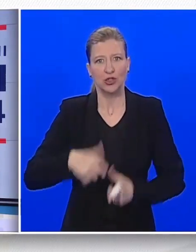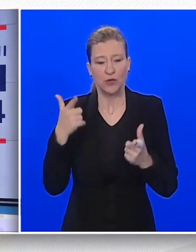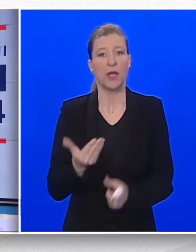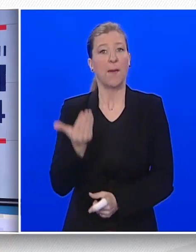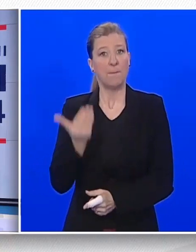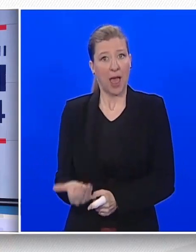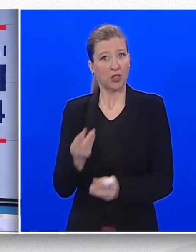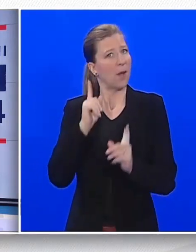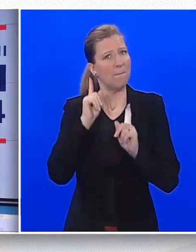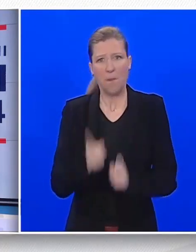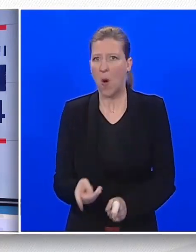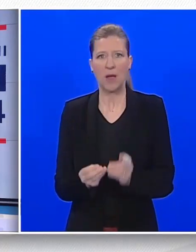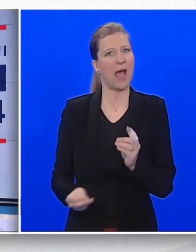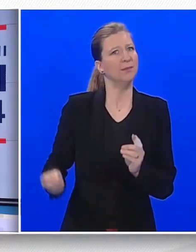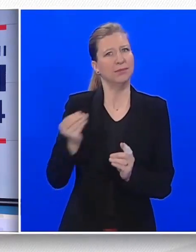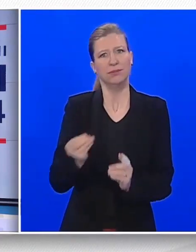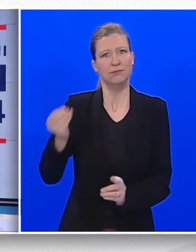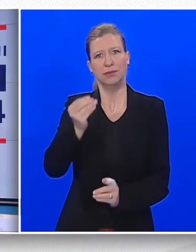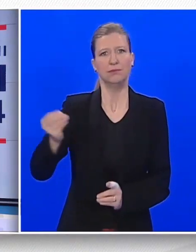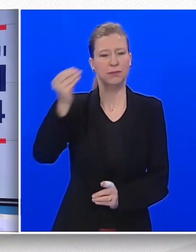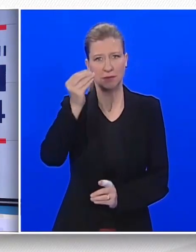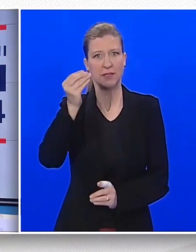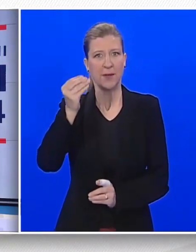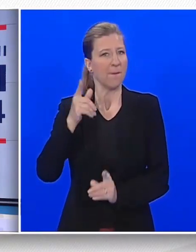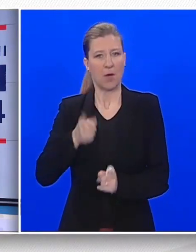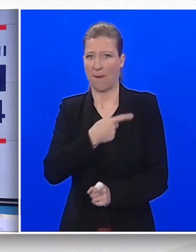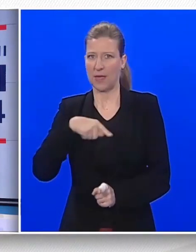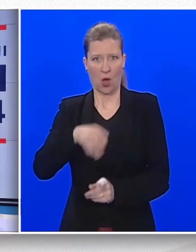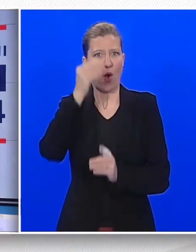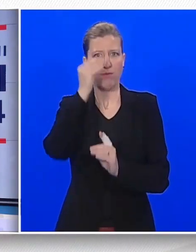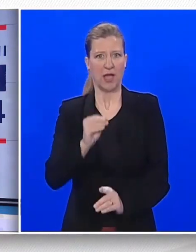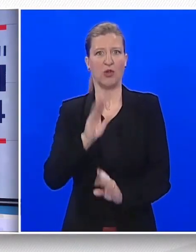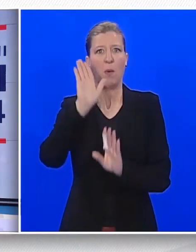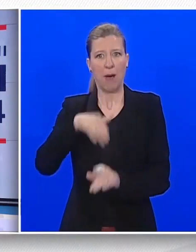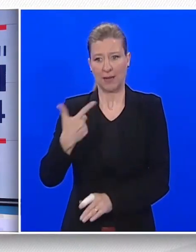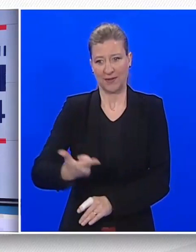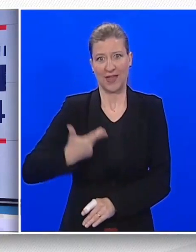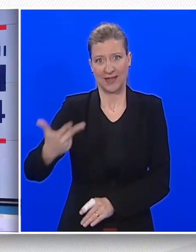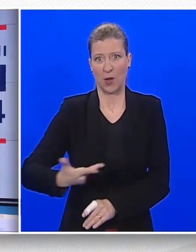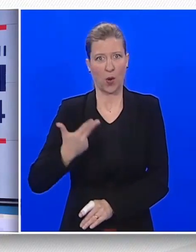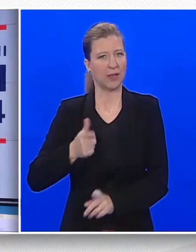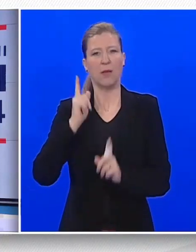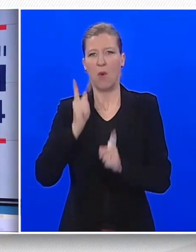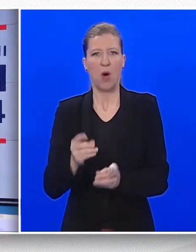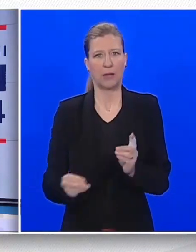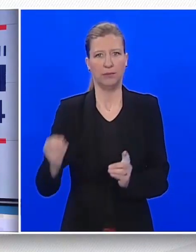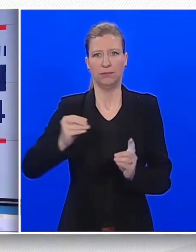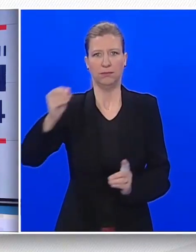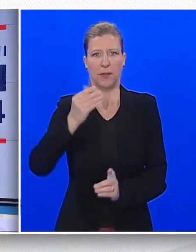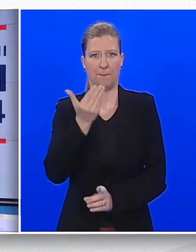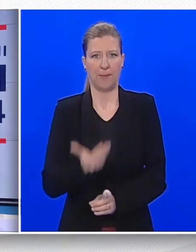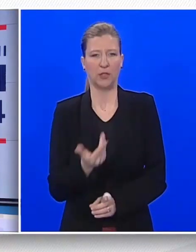u našem programu i iznad rasta produktivnosti, barem u iduće dvije, tri godine. Mi to možemo učiniti i tako